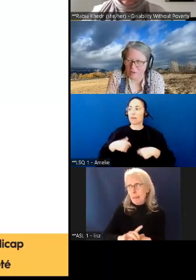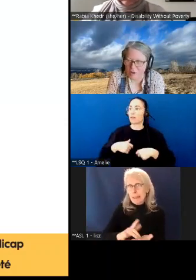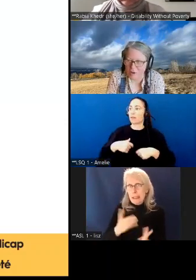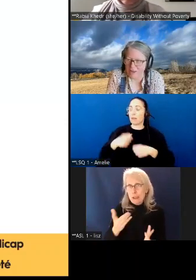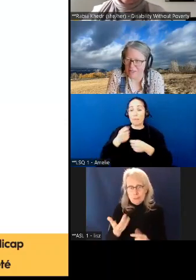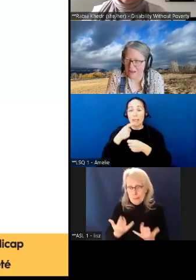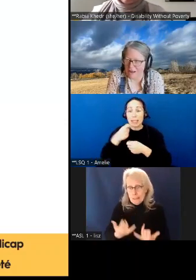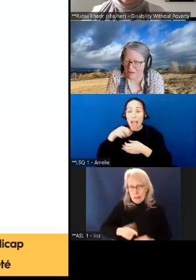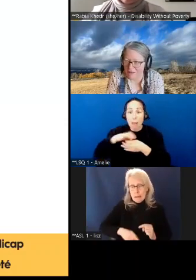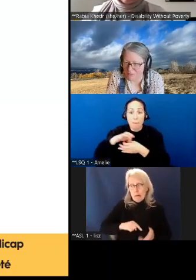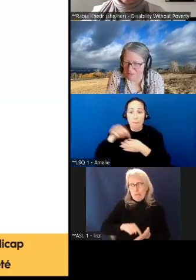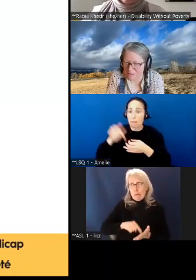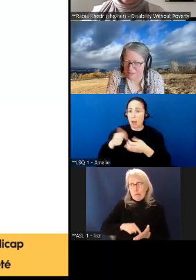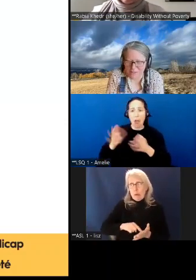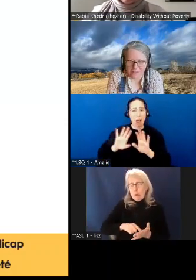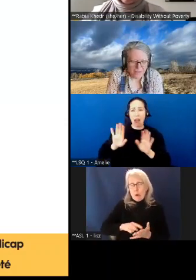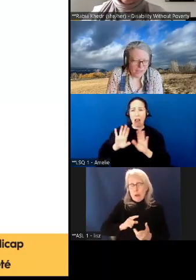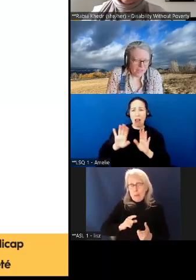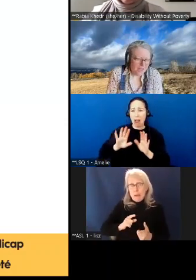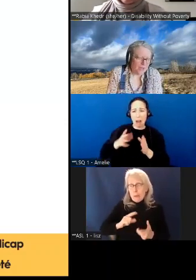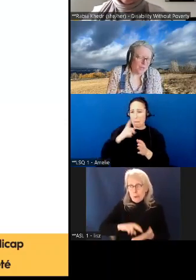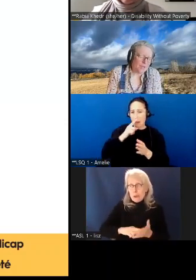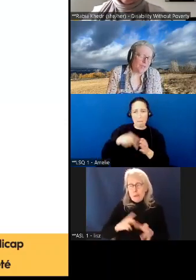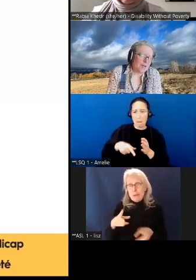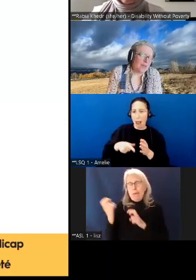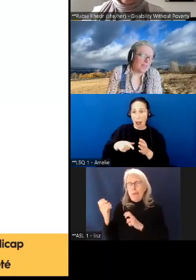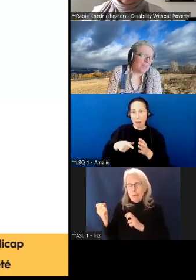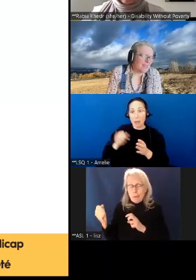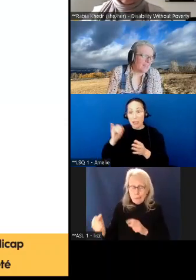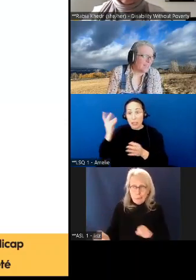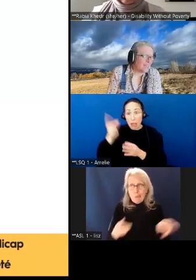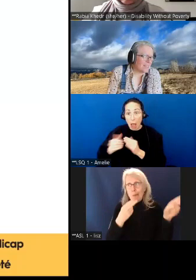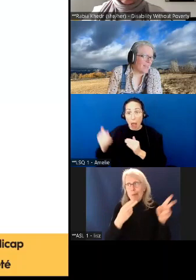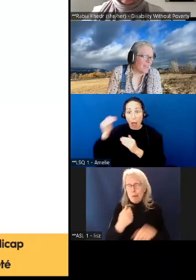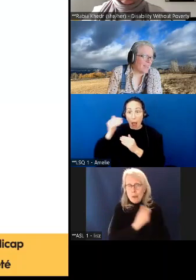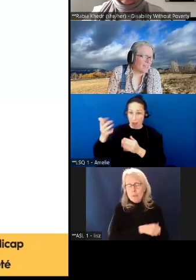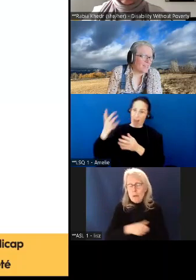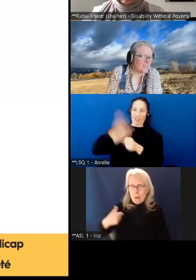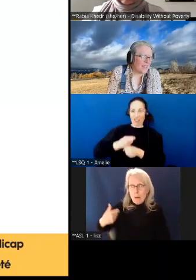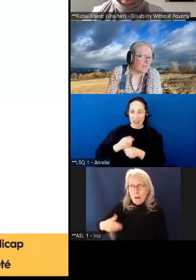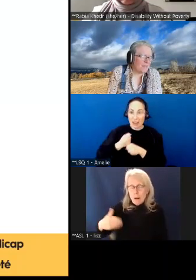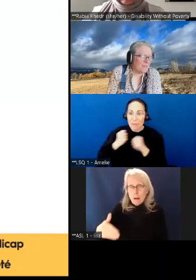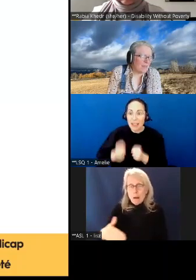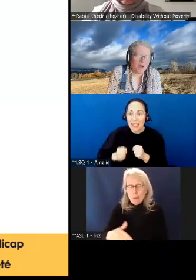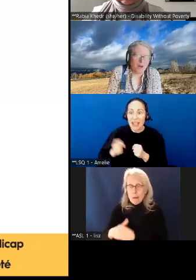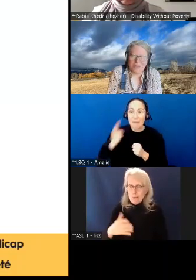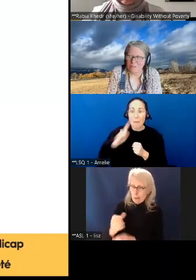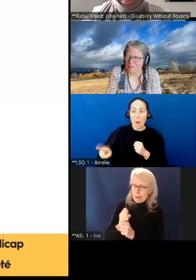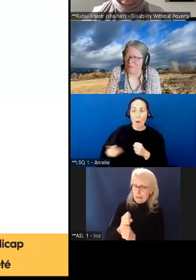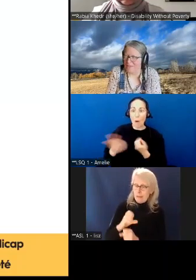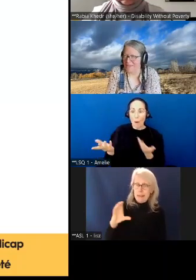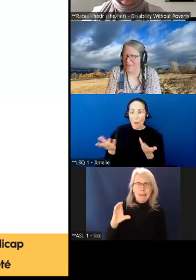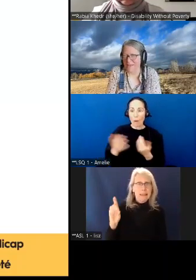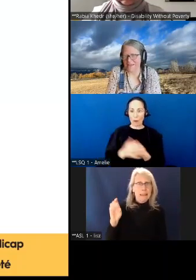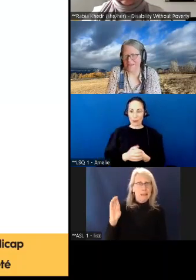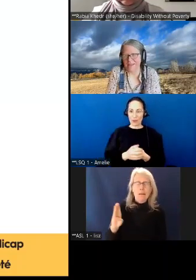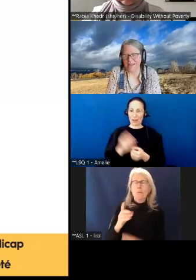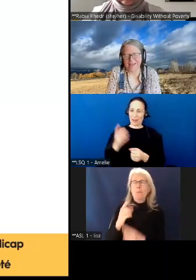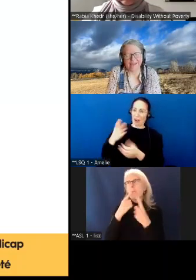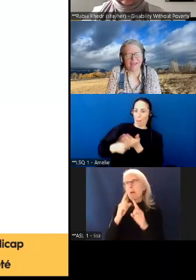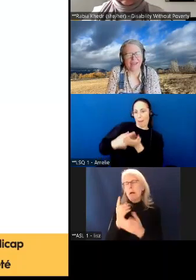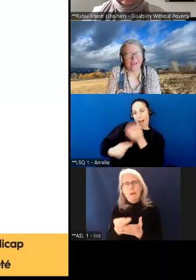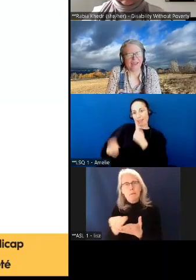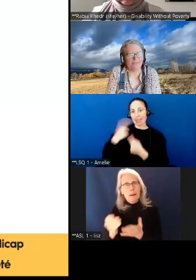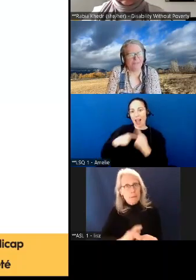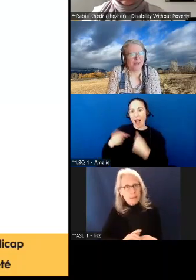médicaments que je ne prends pas parce que je ne peux pas les permettre, me les permettre, ce serait possible. et donc, je